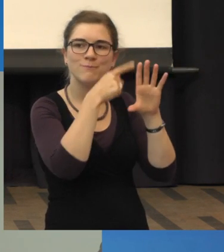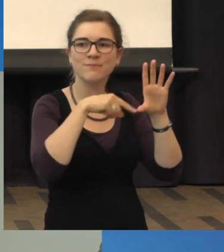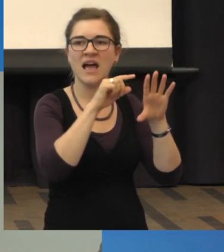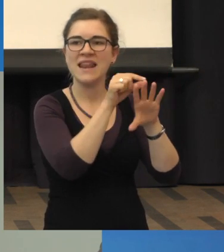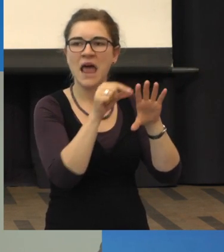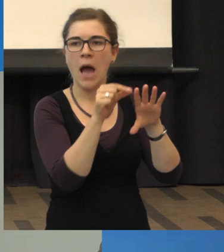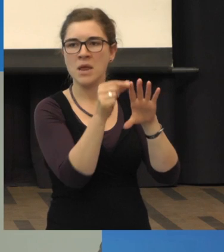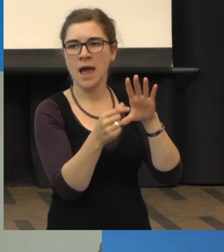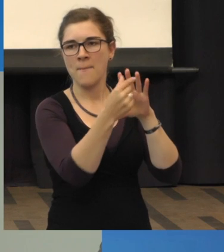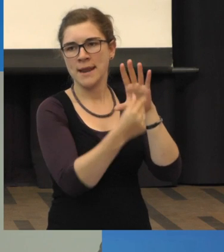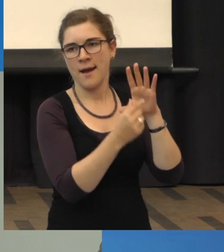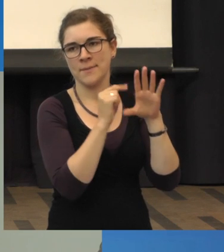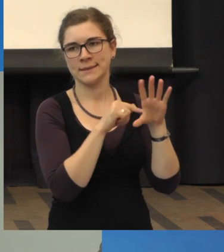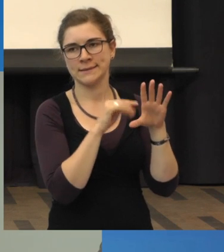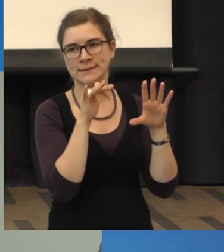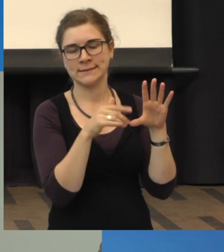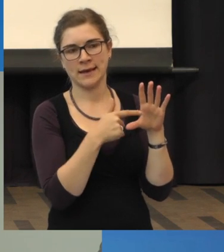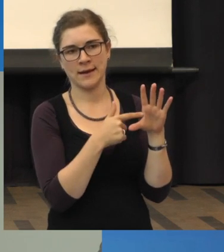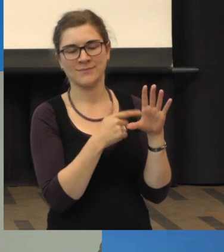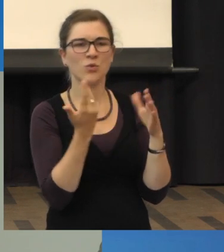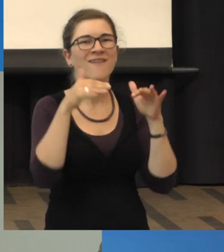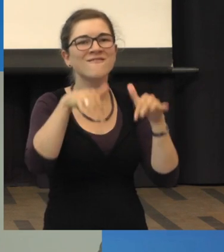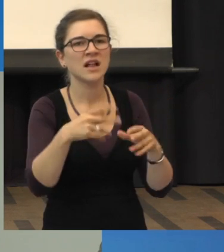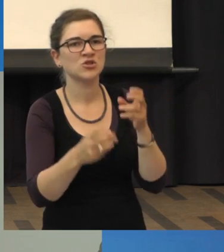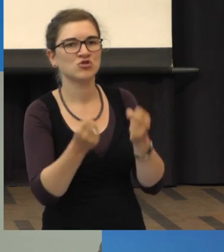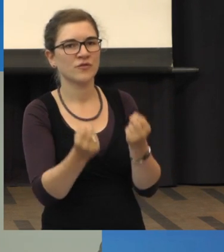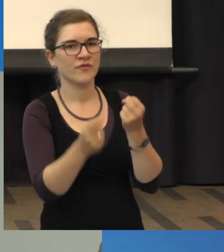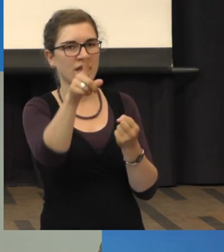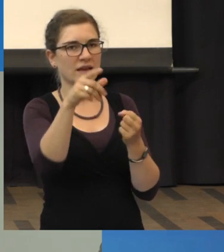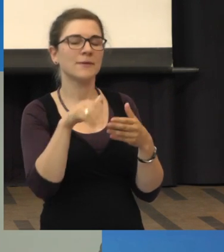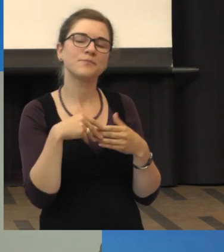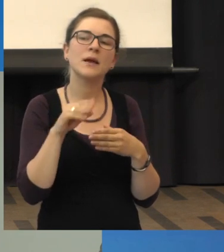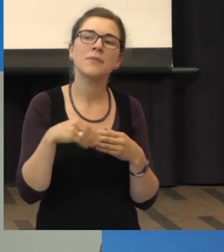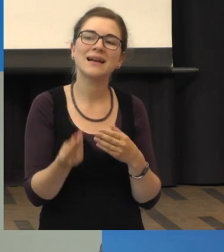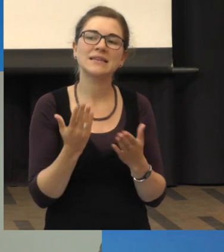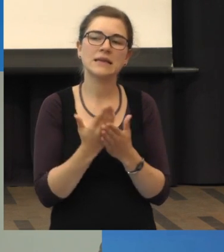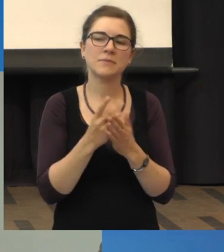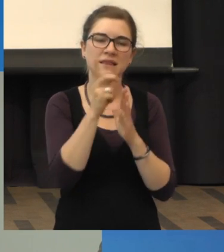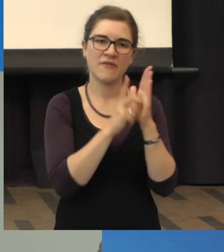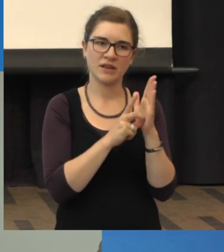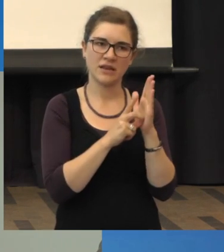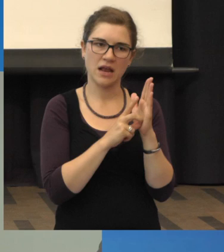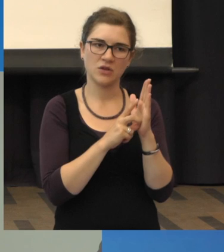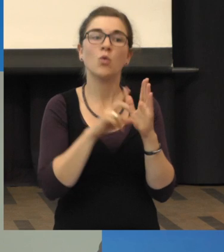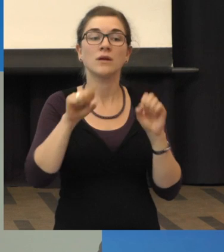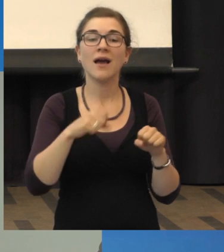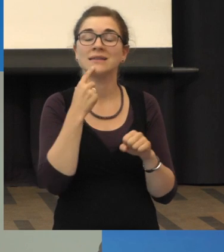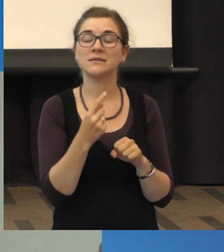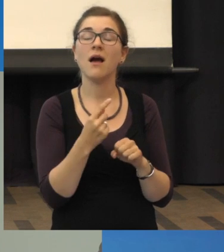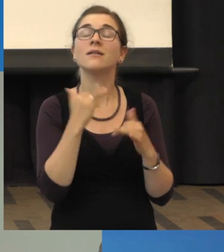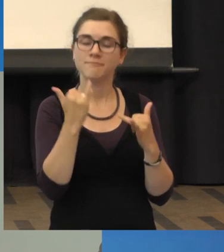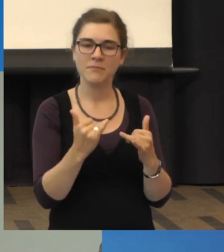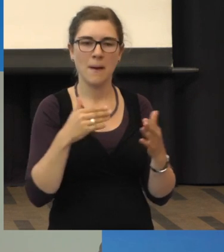Es ist natürlich jetzt vom Fall schwierig zu sagen, aber wir haben eine Definition, bis wohin wir sagen, es nützt uns was, eine